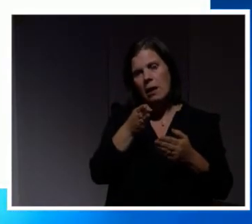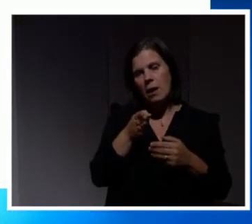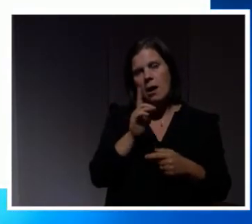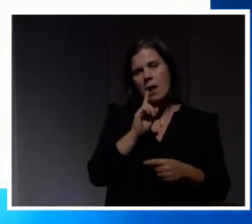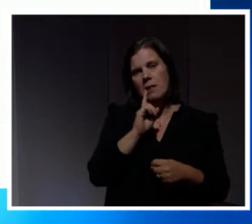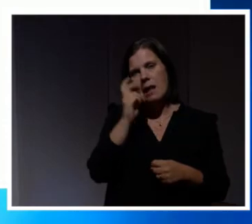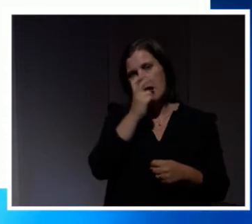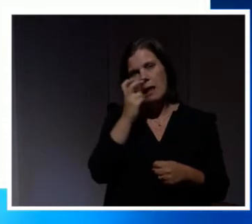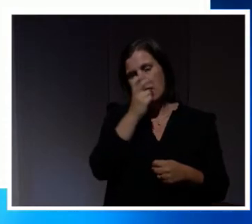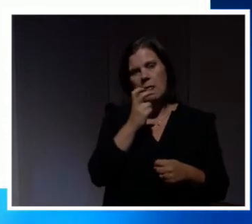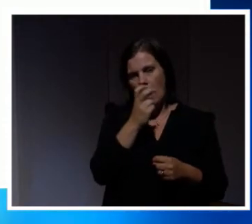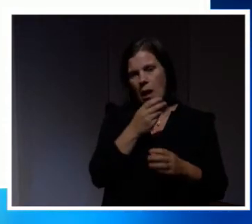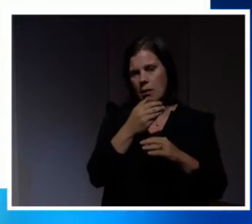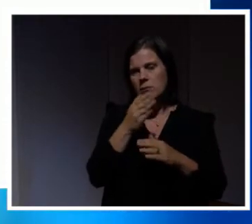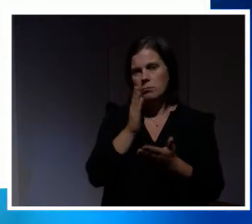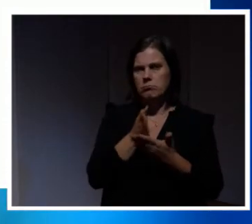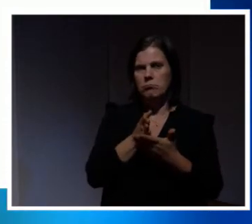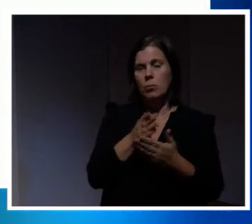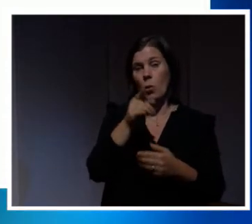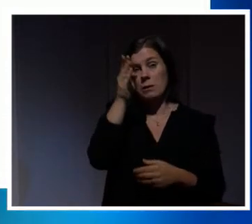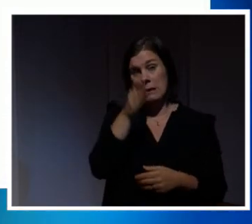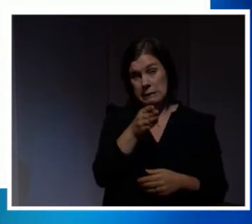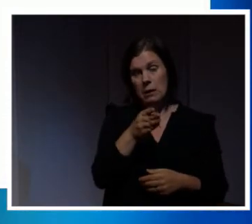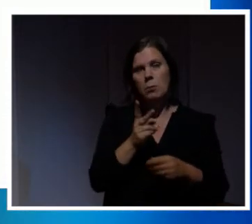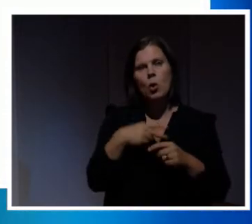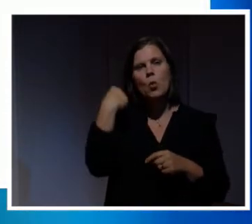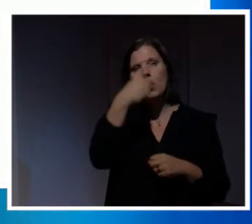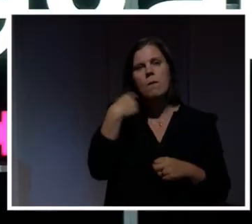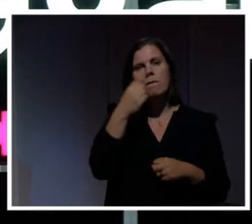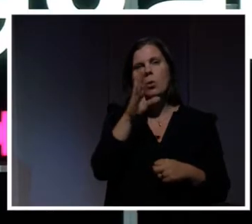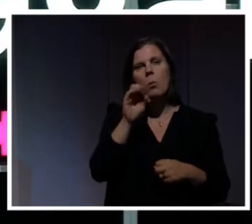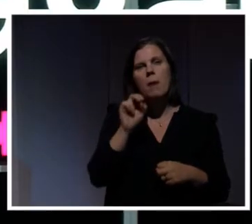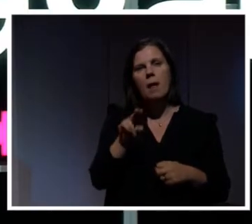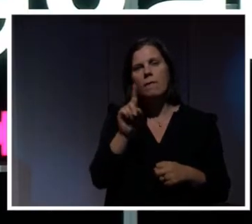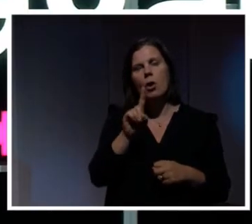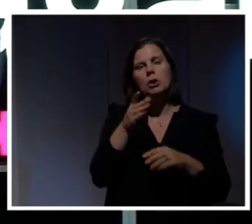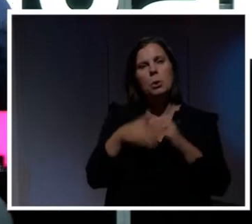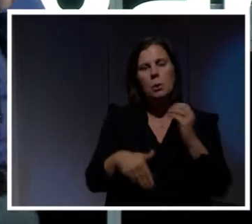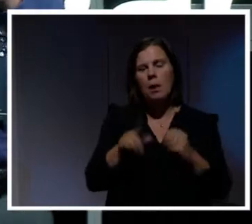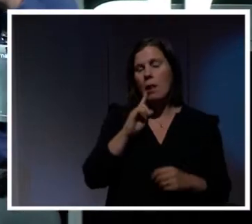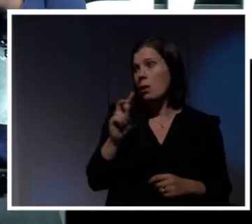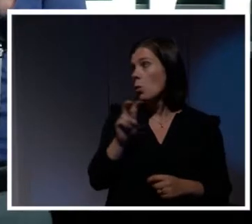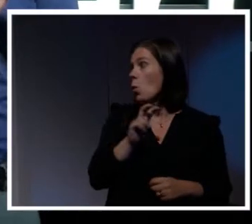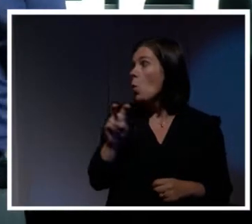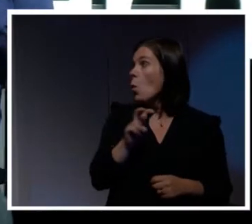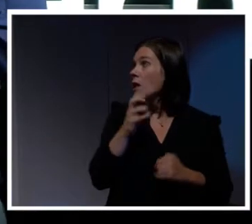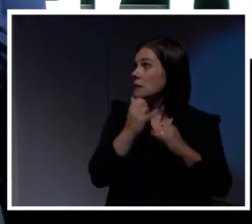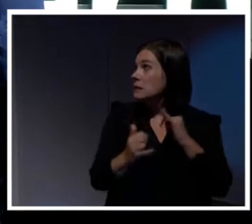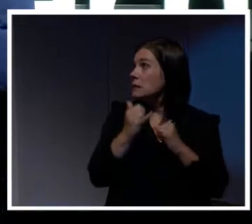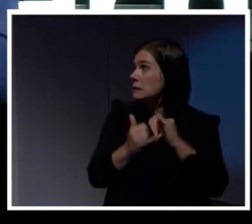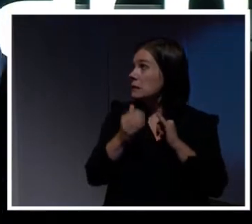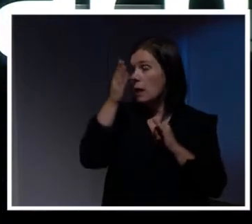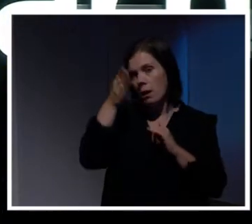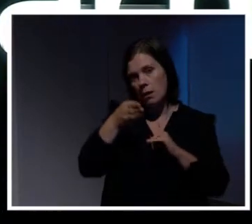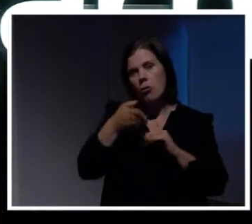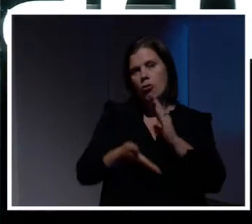ni alltid leta efter. Det är någonting som indikerar var huvuddomänen tar slut. Så kolla alltid på det där sista, det är det